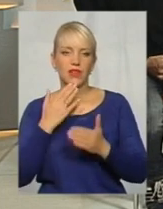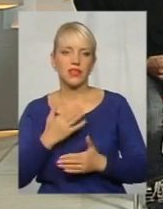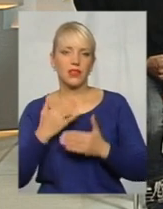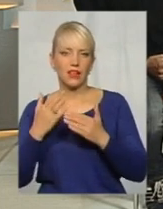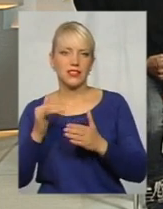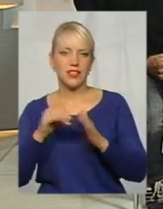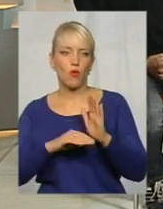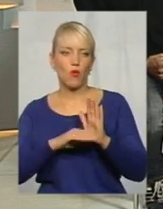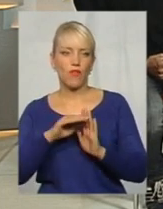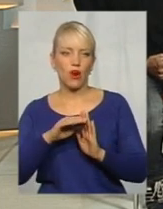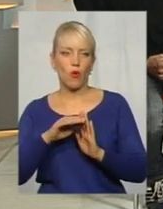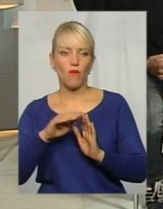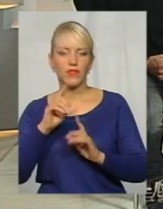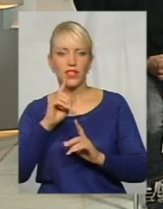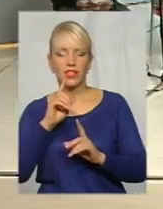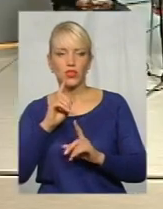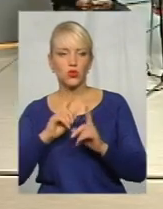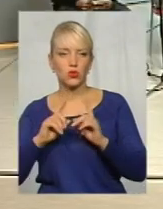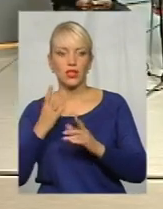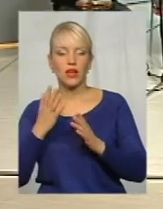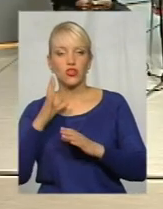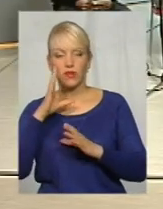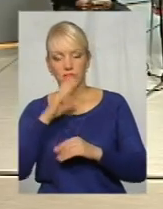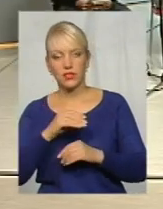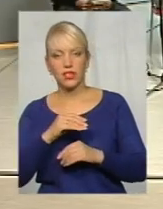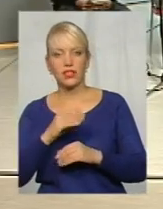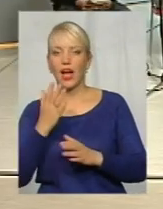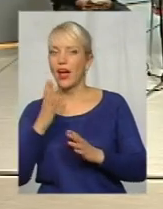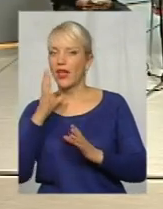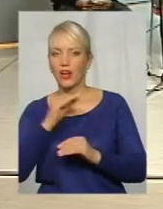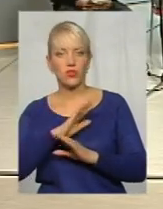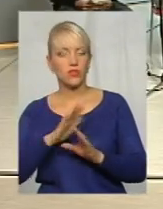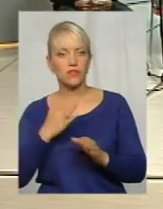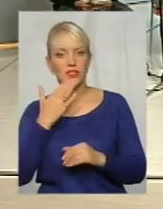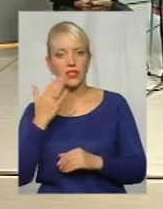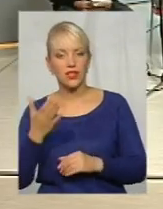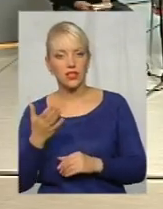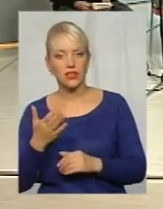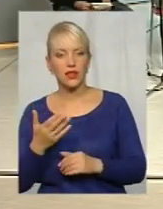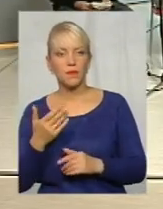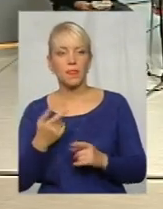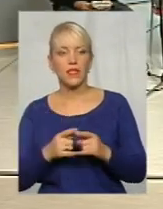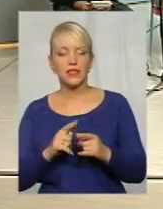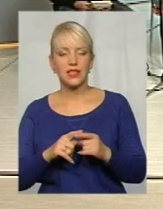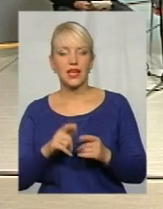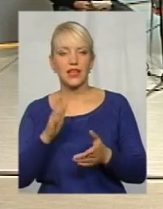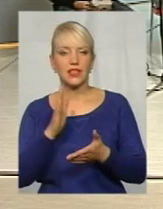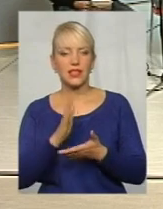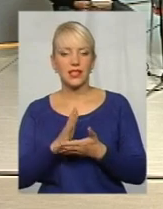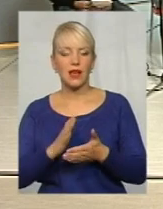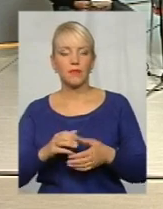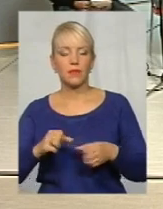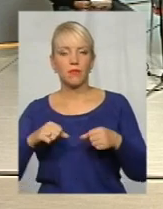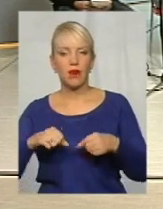України. Тобто, якщо встигне, якщо ні. Я більше скажу, з цього приводу це є не просто роз'яснення, це є права